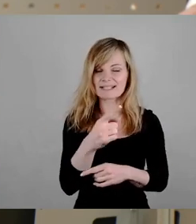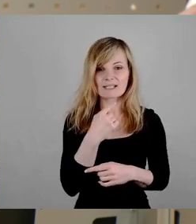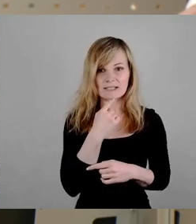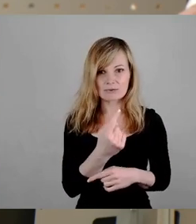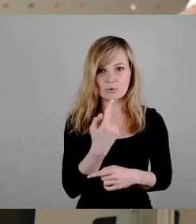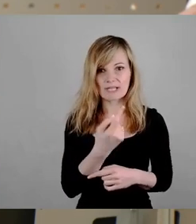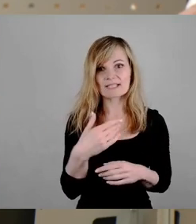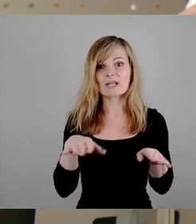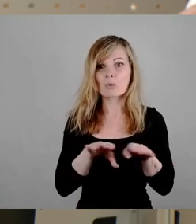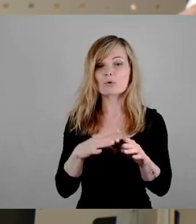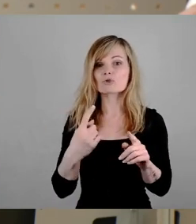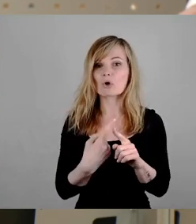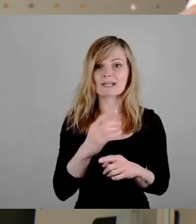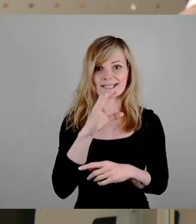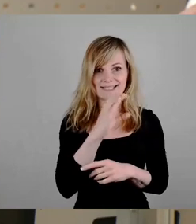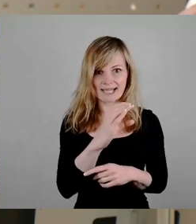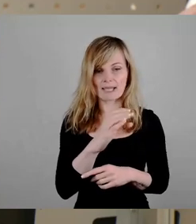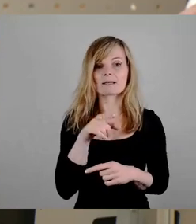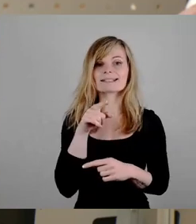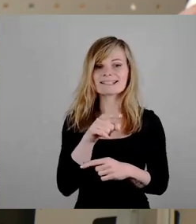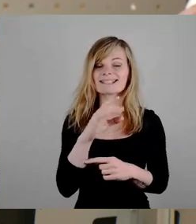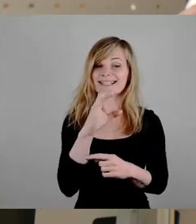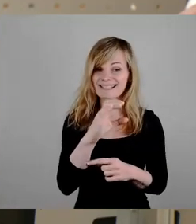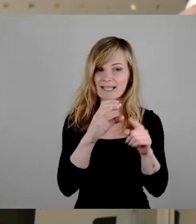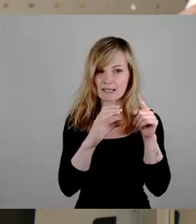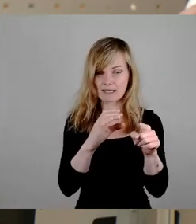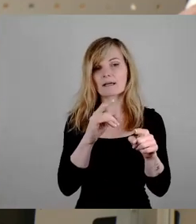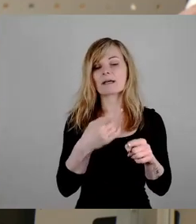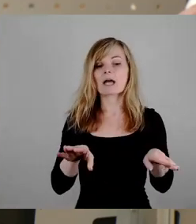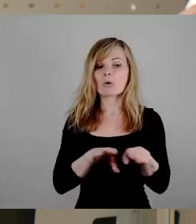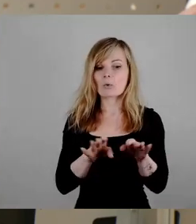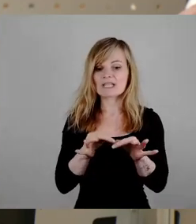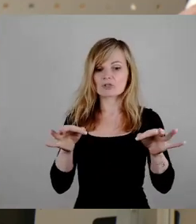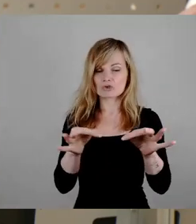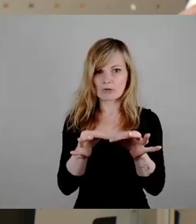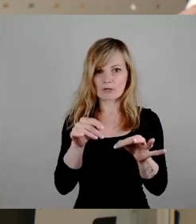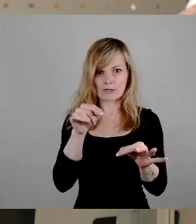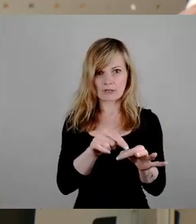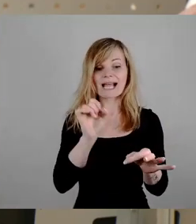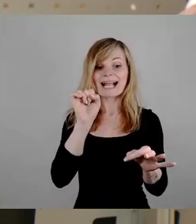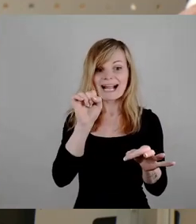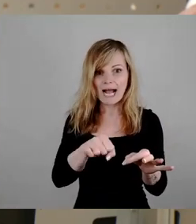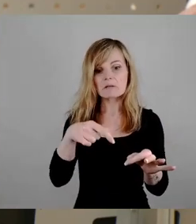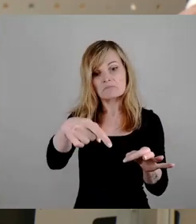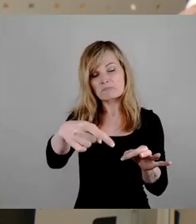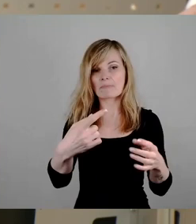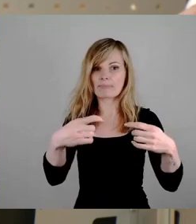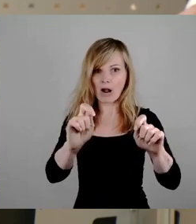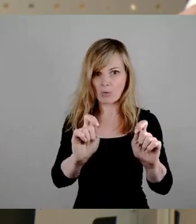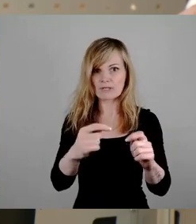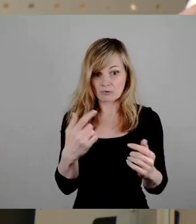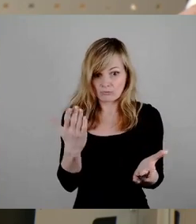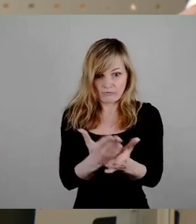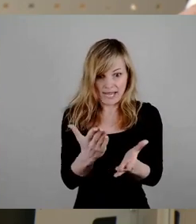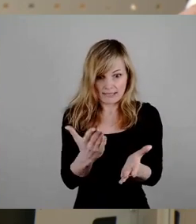C. Die Grundsteuer C ist auf Grundstücke, die man bebauen kann, die also baufertig sind,